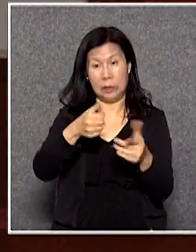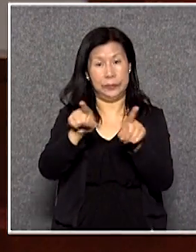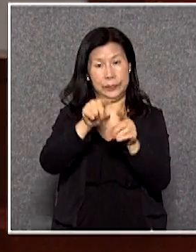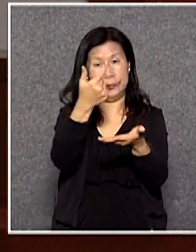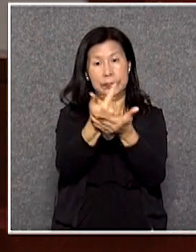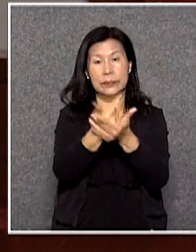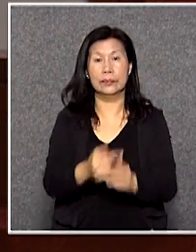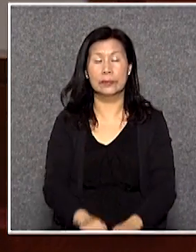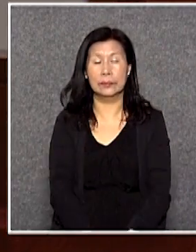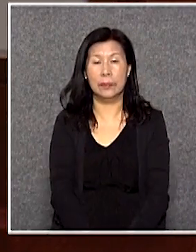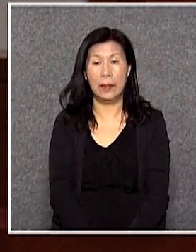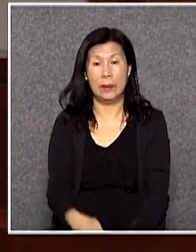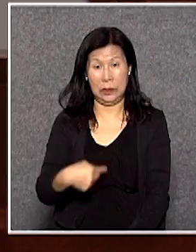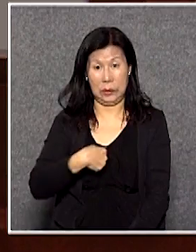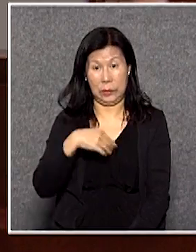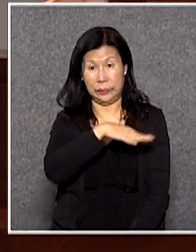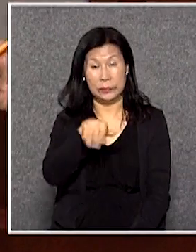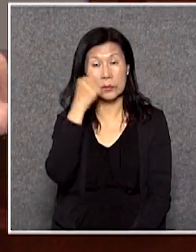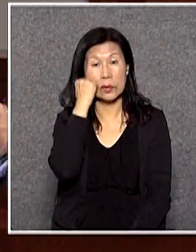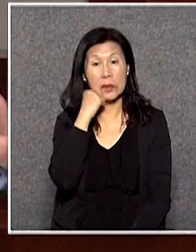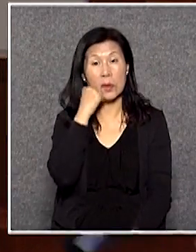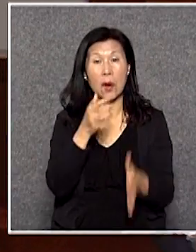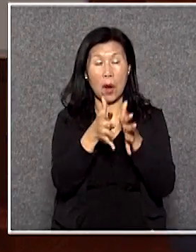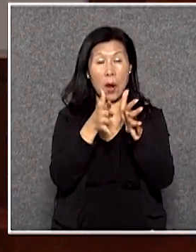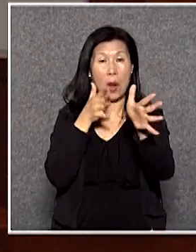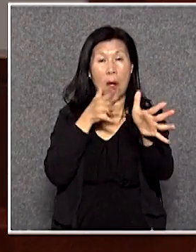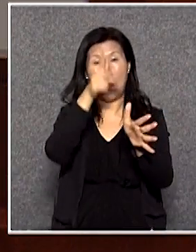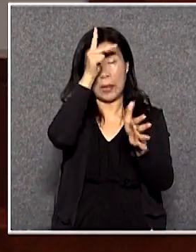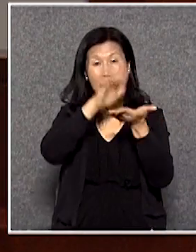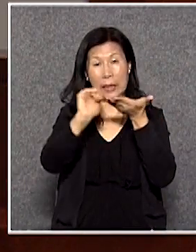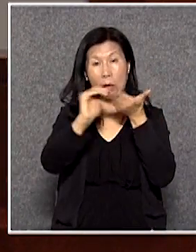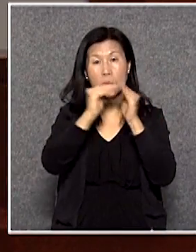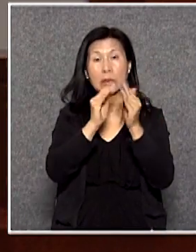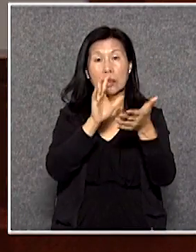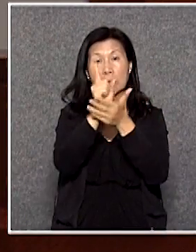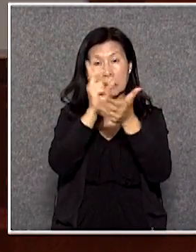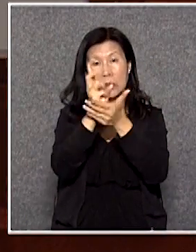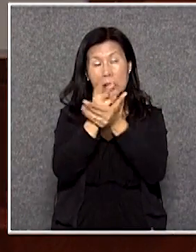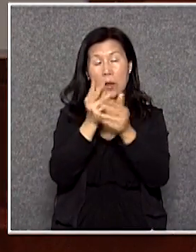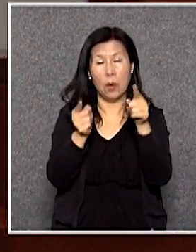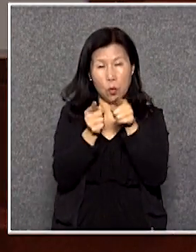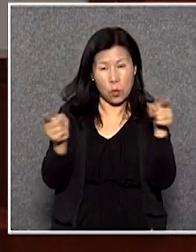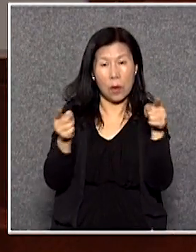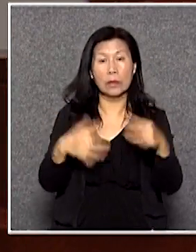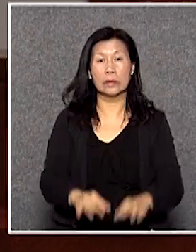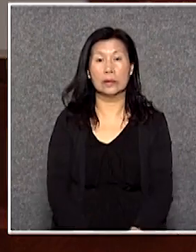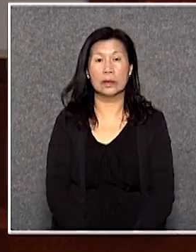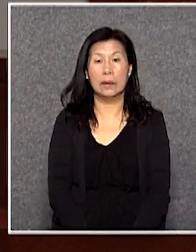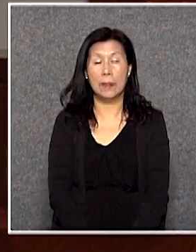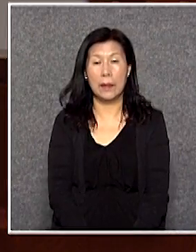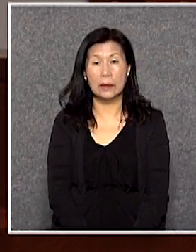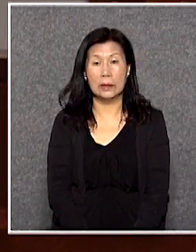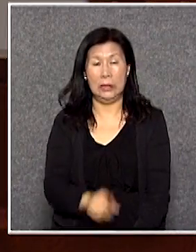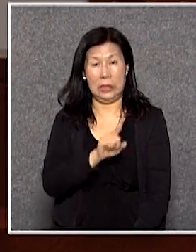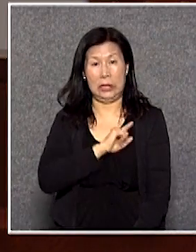嗎我們的長者輪的健康中心要輪這麼多年那你說怎麼搞呢是嗎好了那些獨